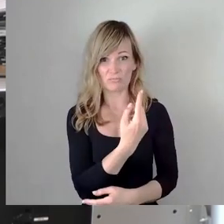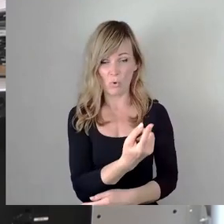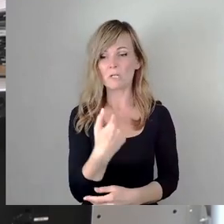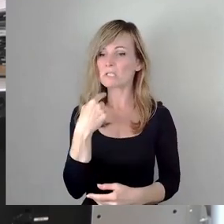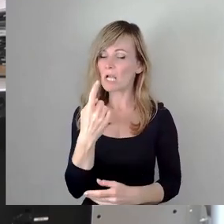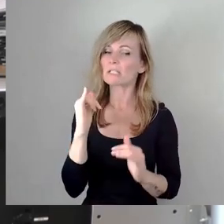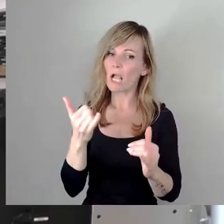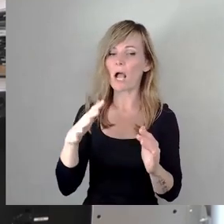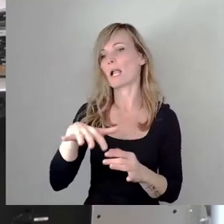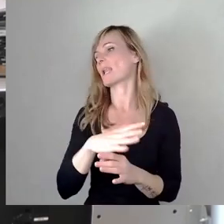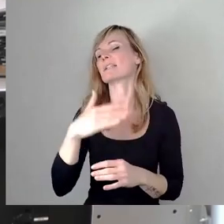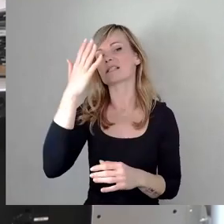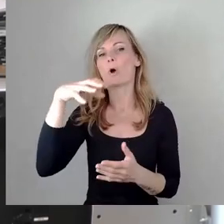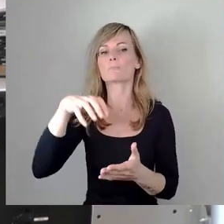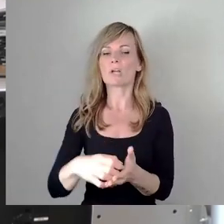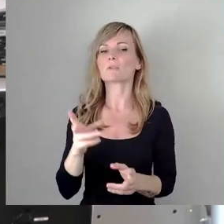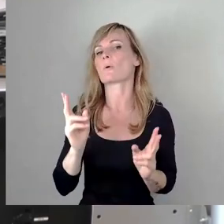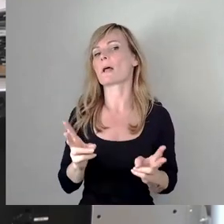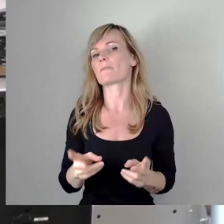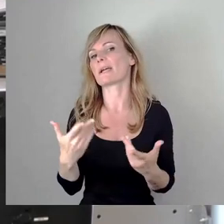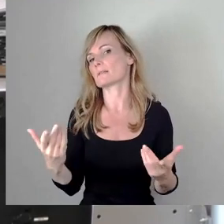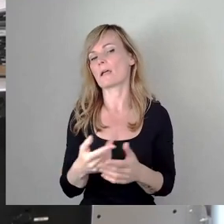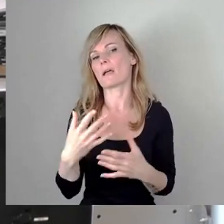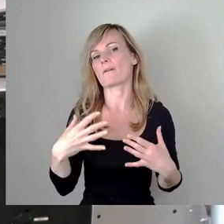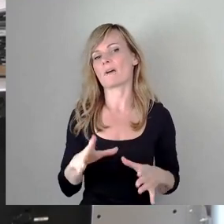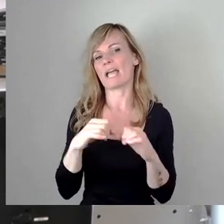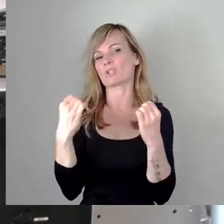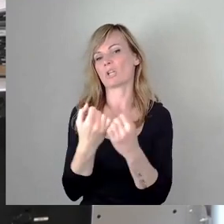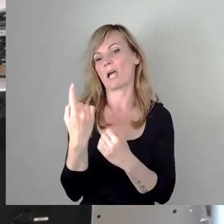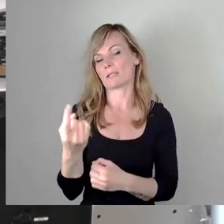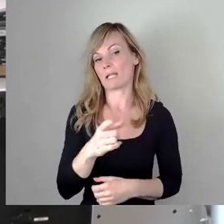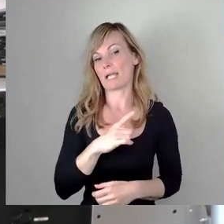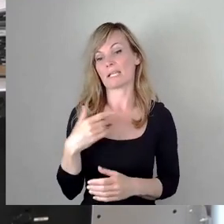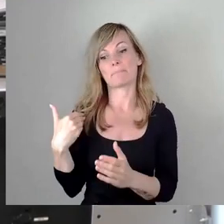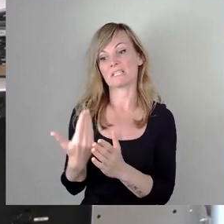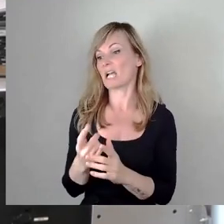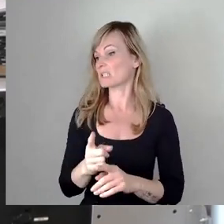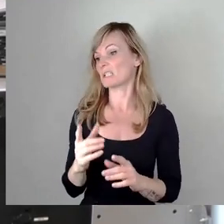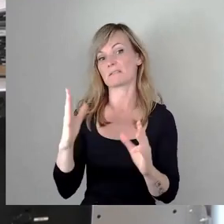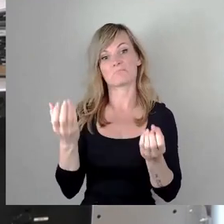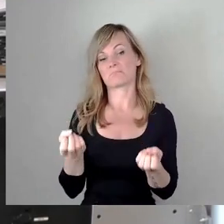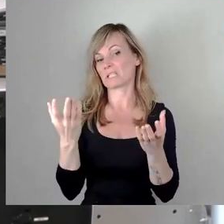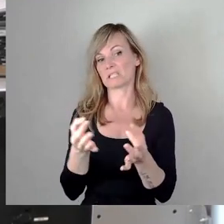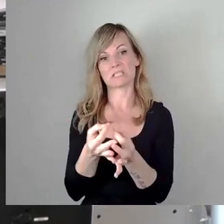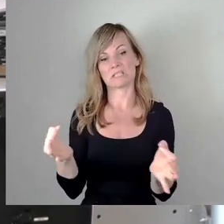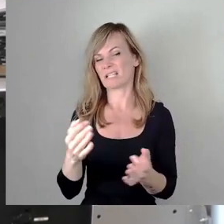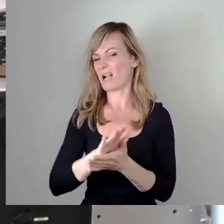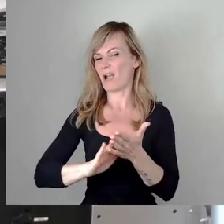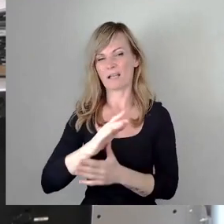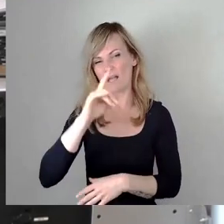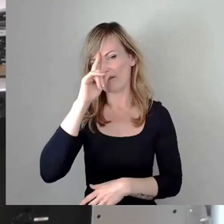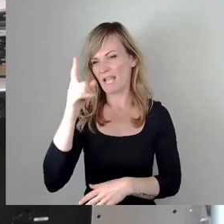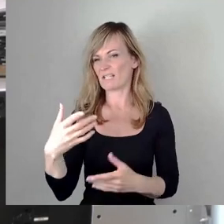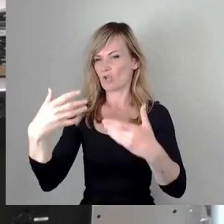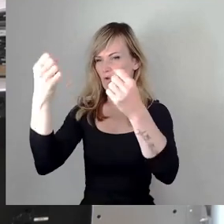Landeshauptung, also normalerweise durch den Freistaat, bis jetzt nicht Erfolg ist. Niemand weiß, was eigentlich mit dem Schloss passieren